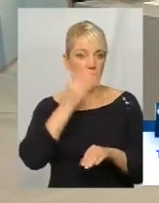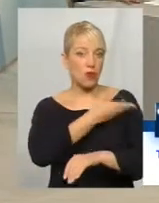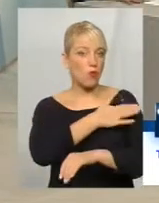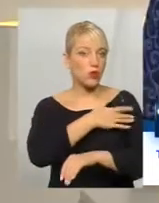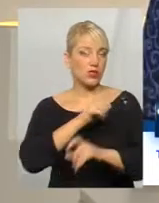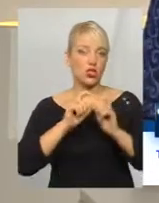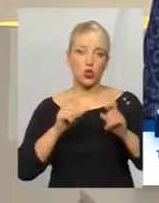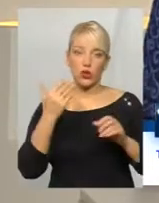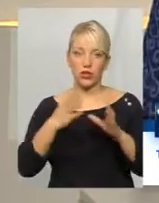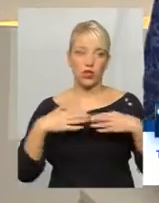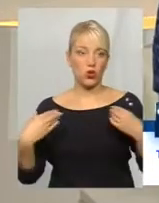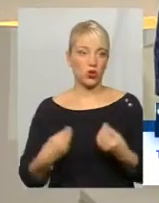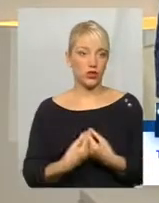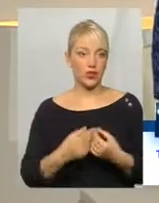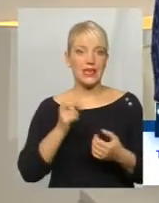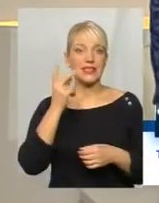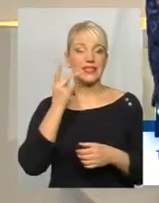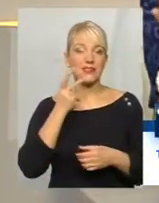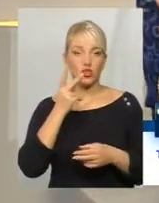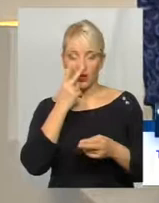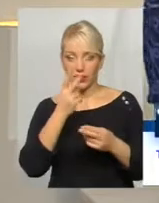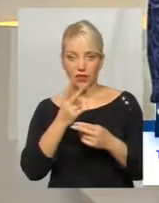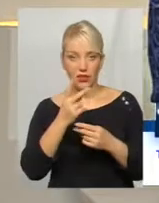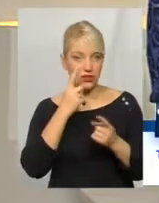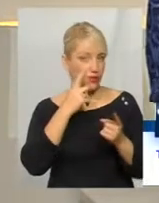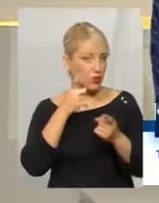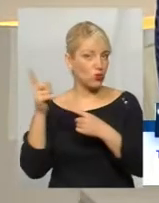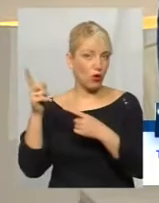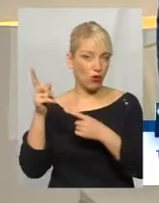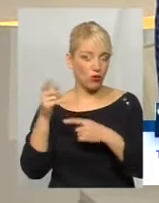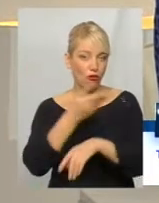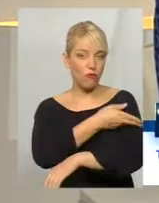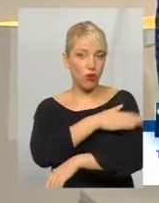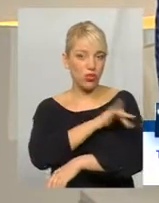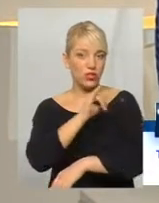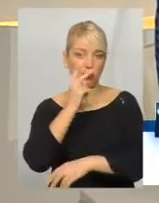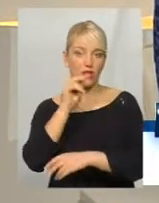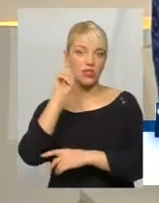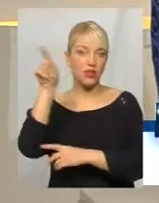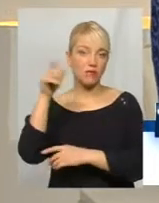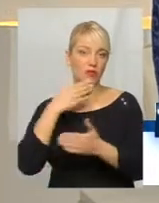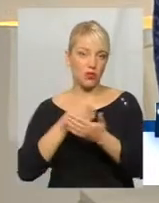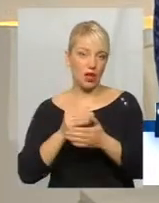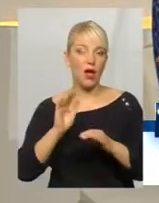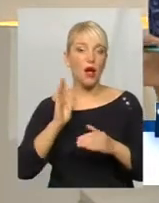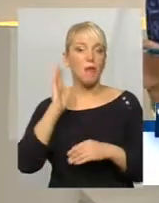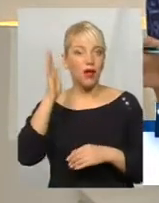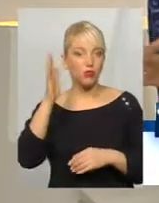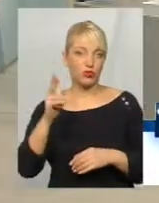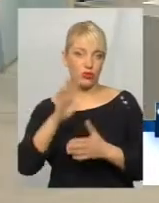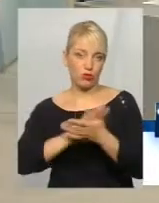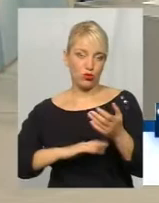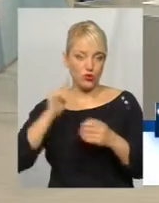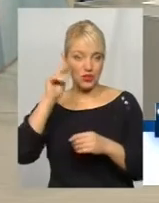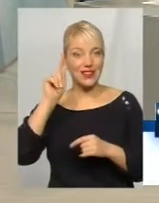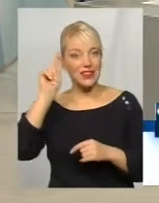їхні родини зазвичай дивляться саме в сторону Польщі і бачать своє майбутнє і продовження навчання саме там,